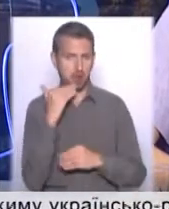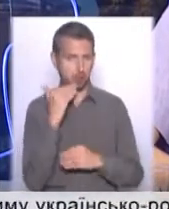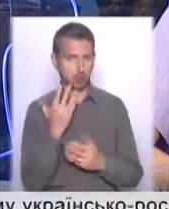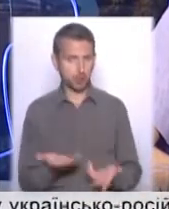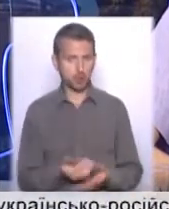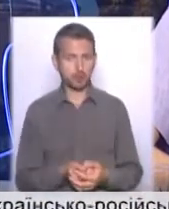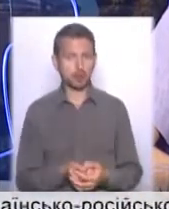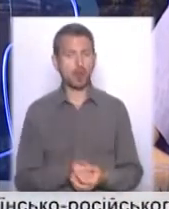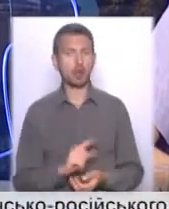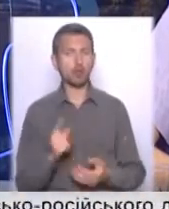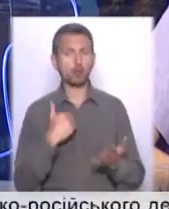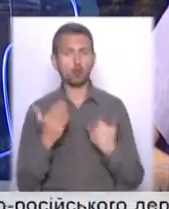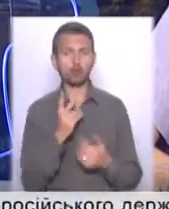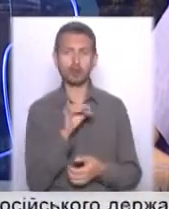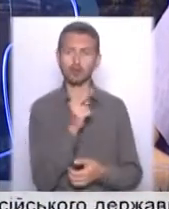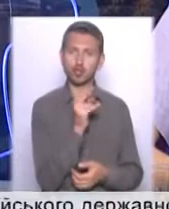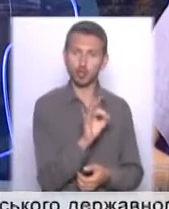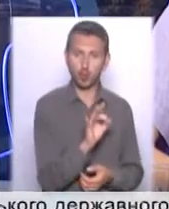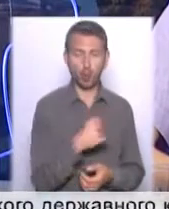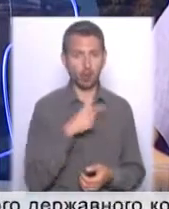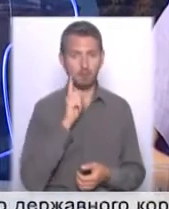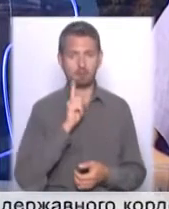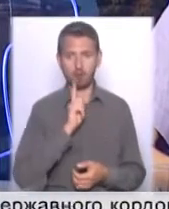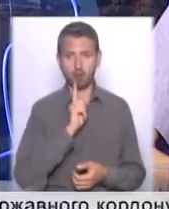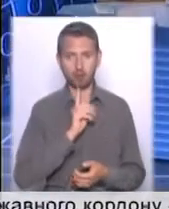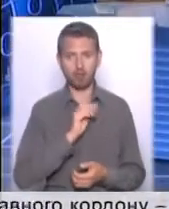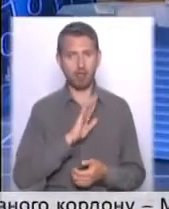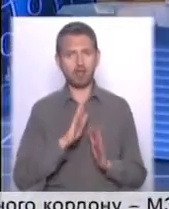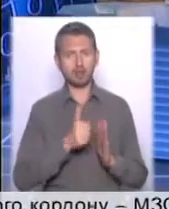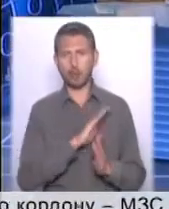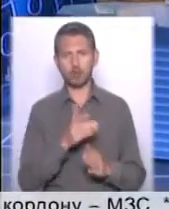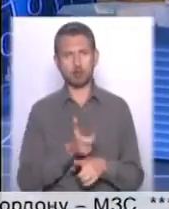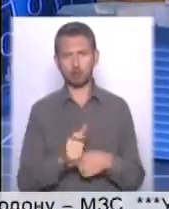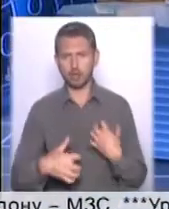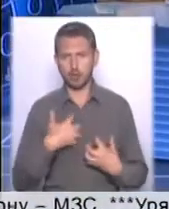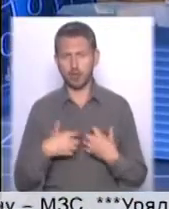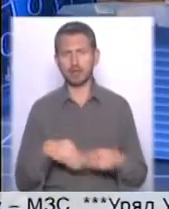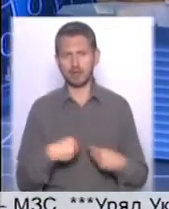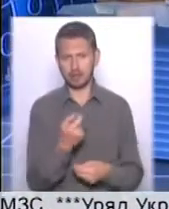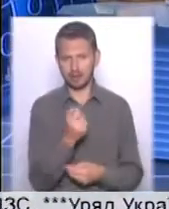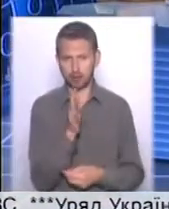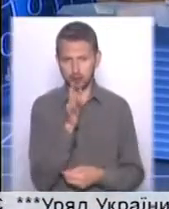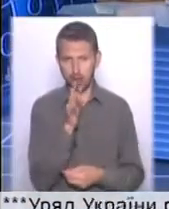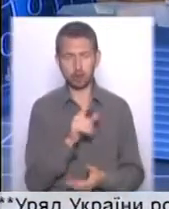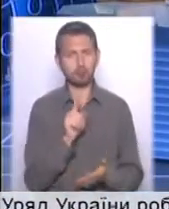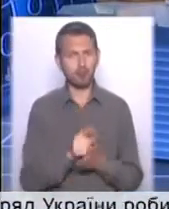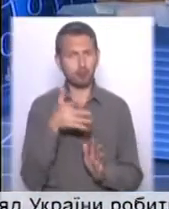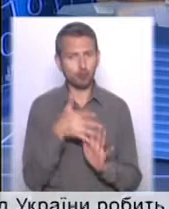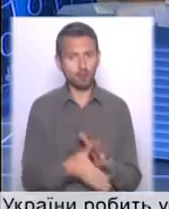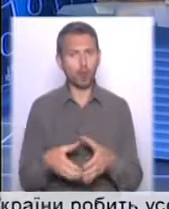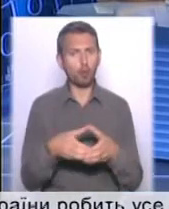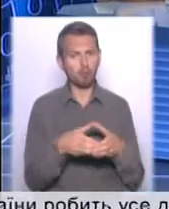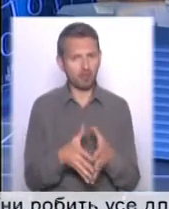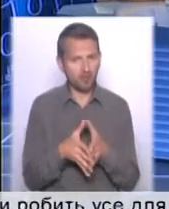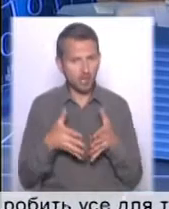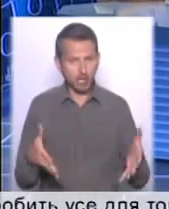Але що стосується Клічка, я поки що закликав би не дуже хвилюватися, дати трішки часу. Ми маємо розуміти, що команда ця дуже велика